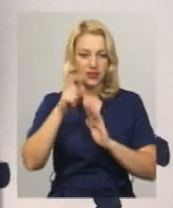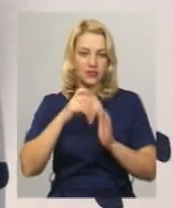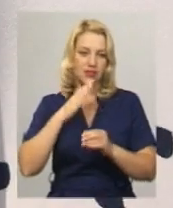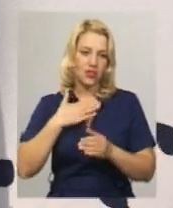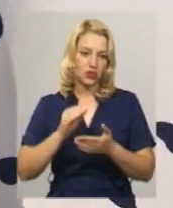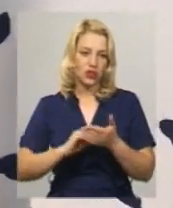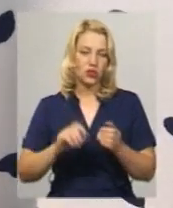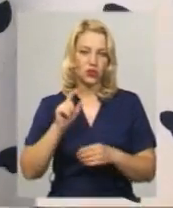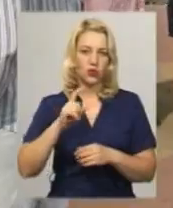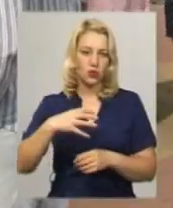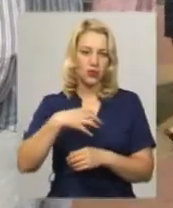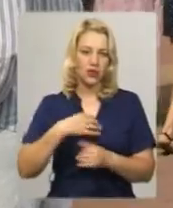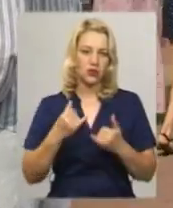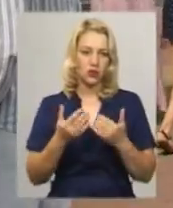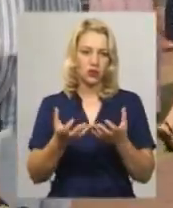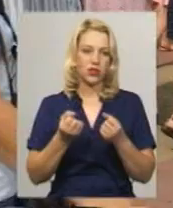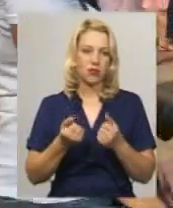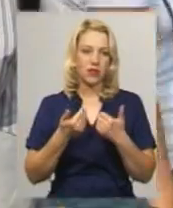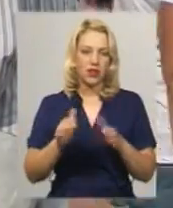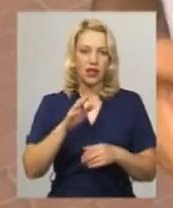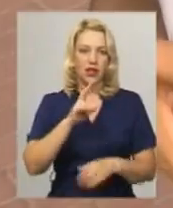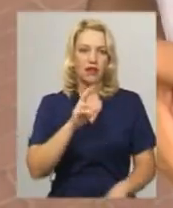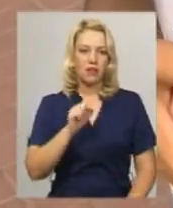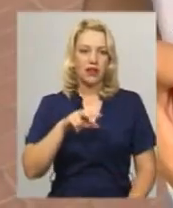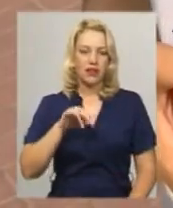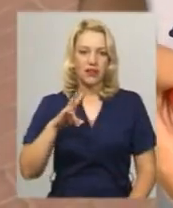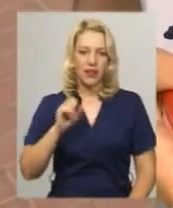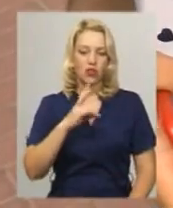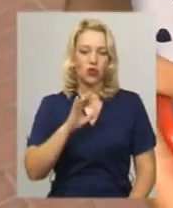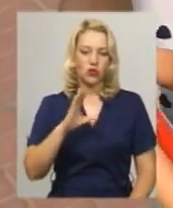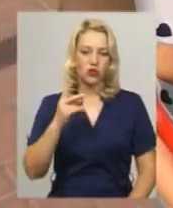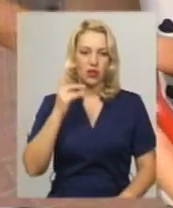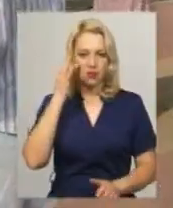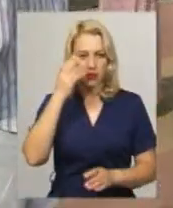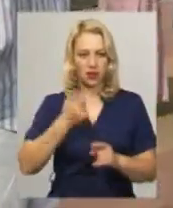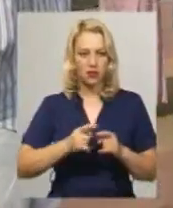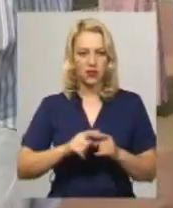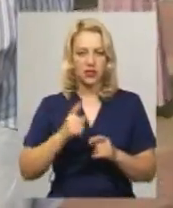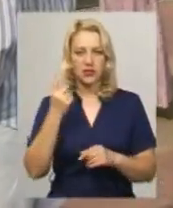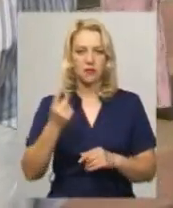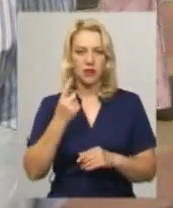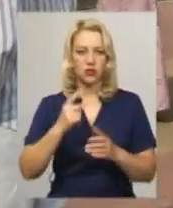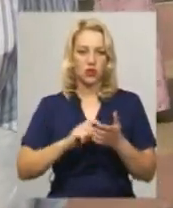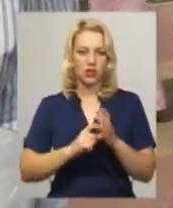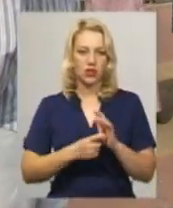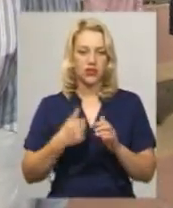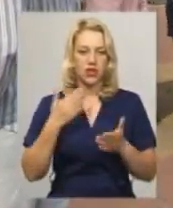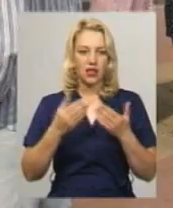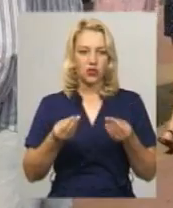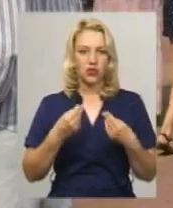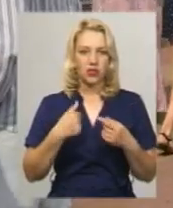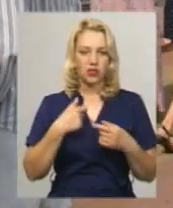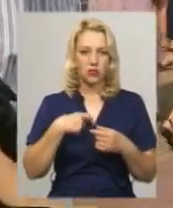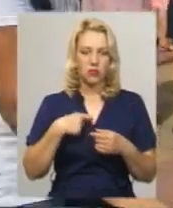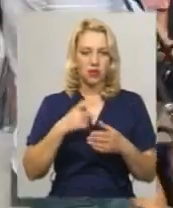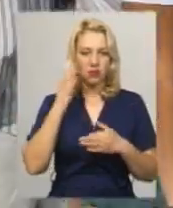Золоту медаль отримала сьогодні випускниця Ангеліна Асоян. Каже, мріяла про неї з першого класу. Якщо поставити собі мету, то завжди за